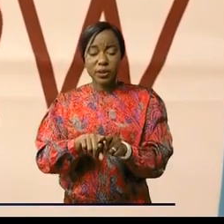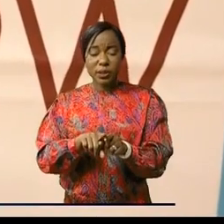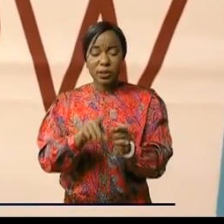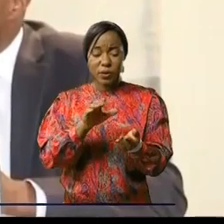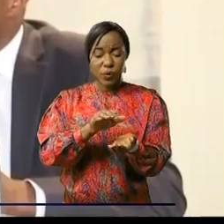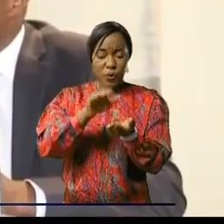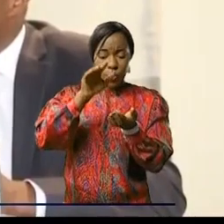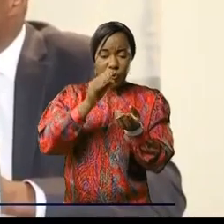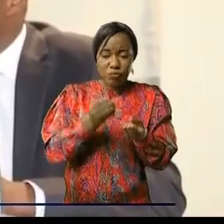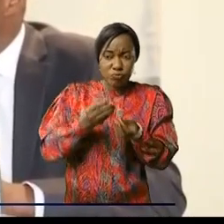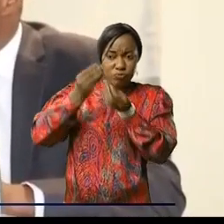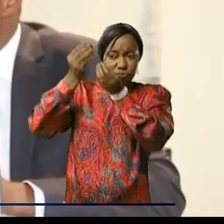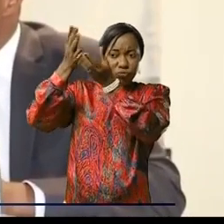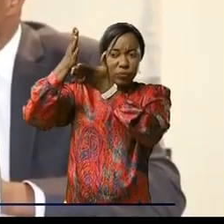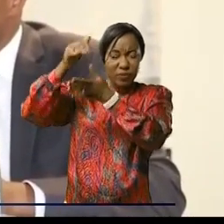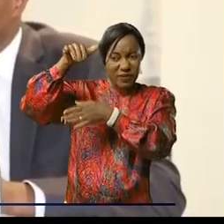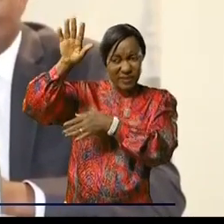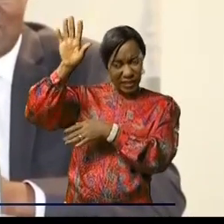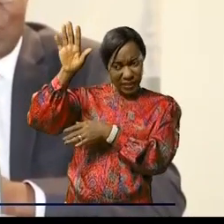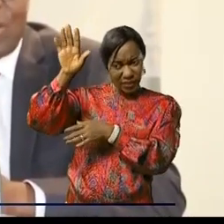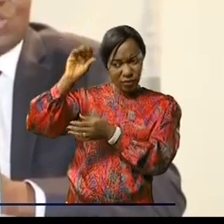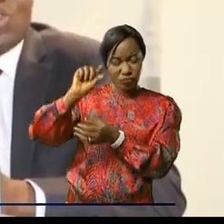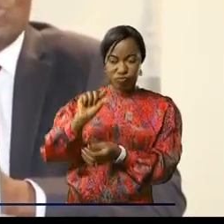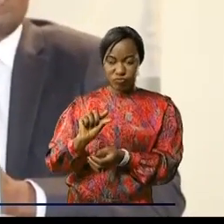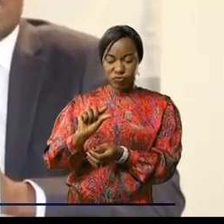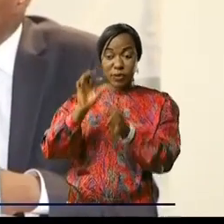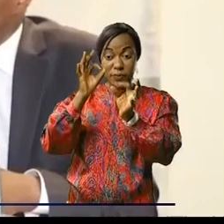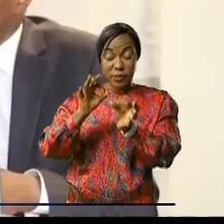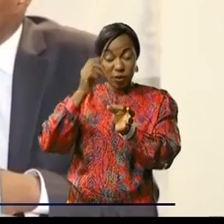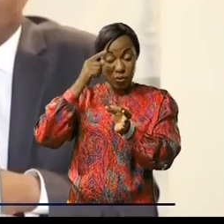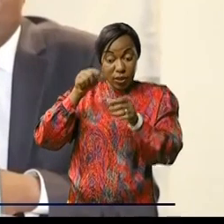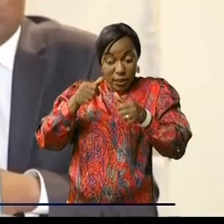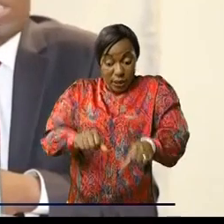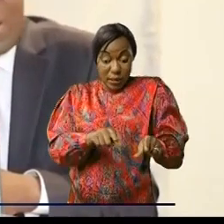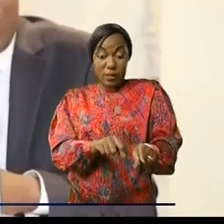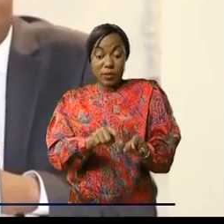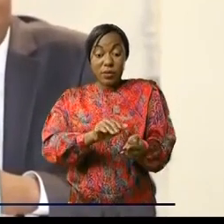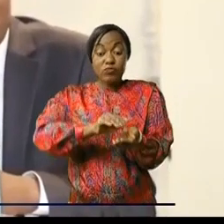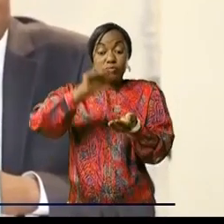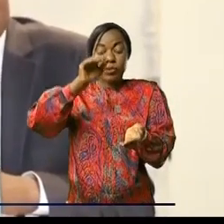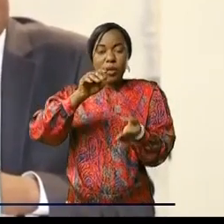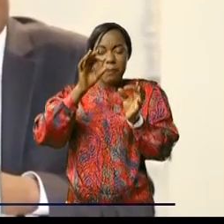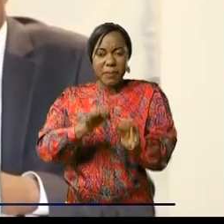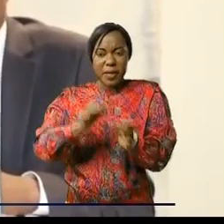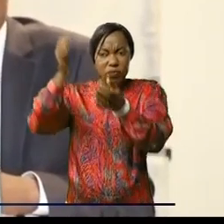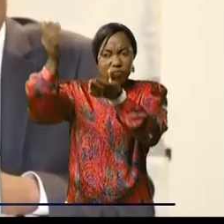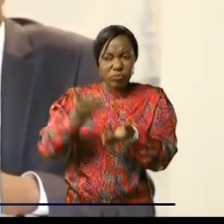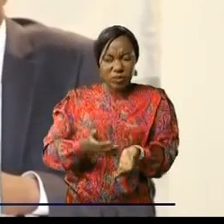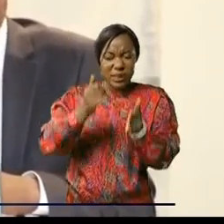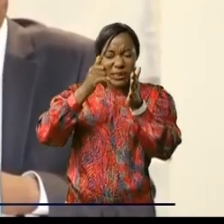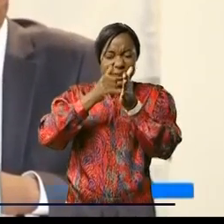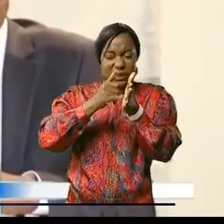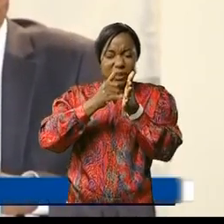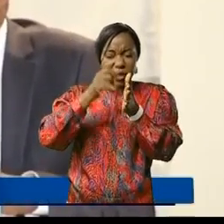seulement la part du secteur minier représente 98%. Nous importons pour 6,5